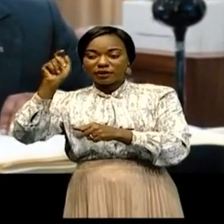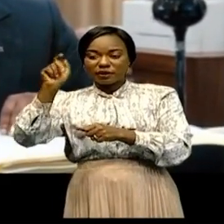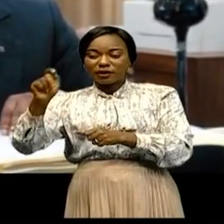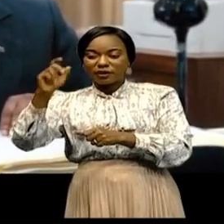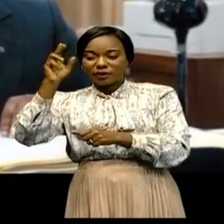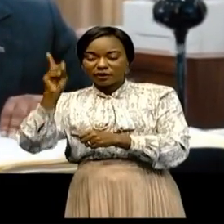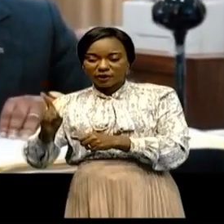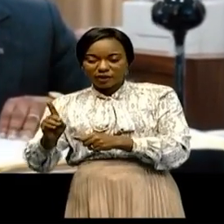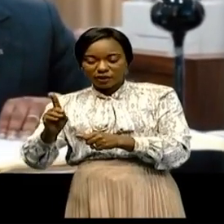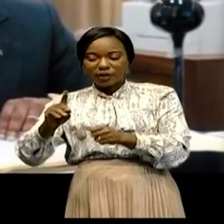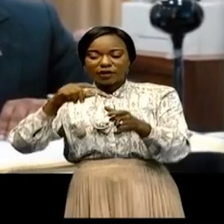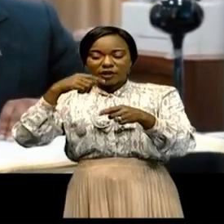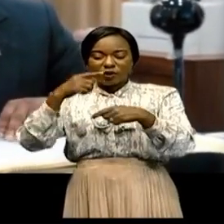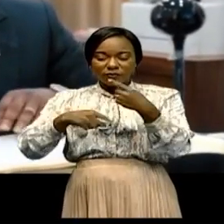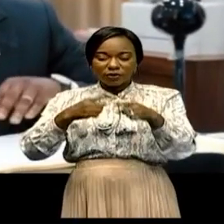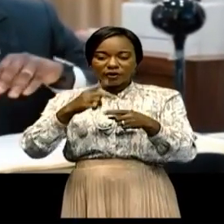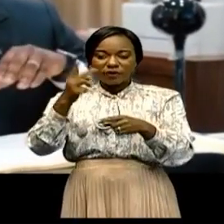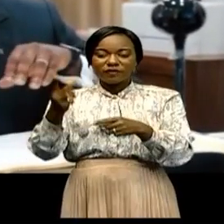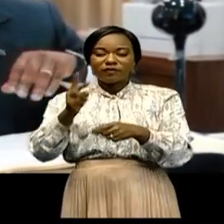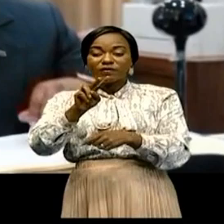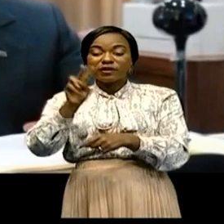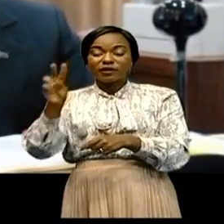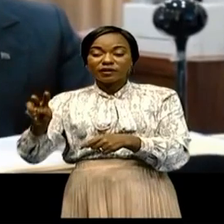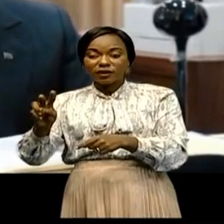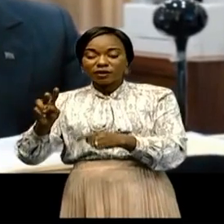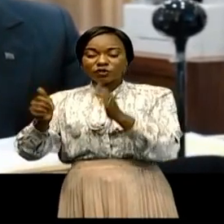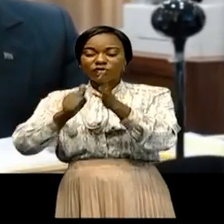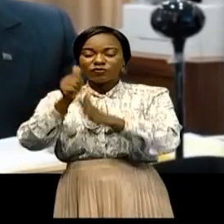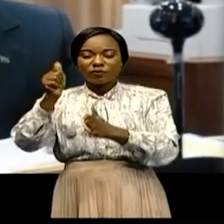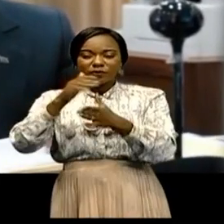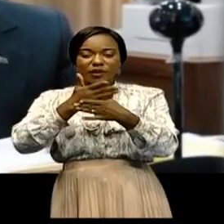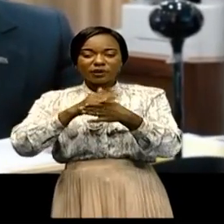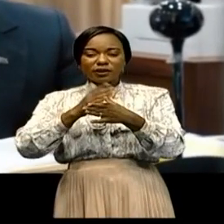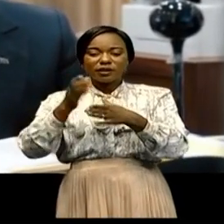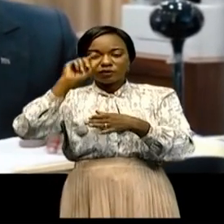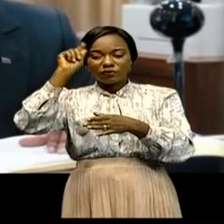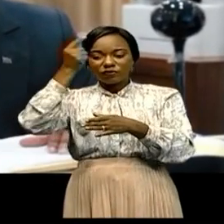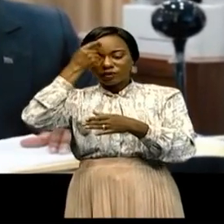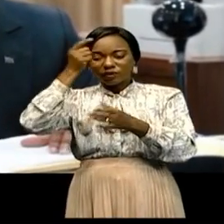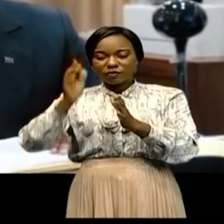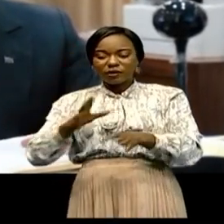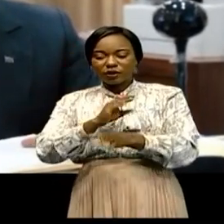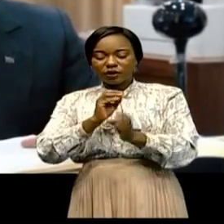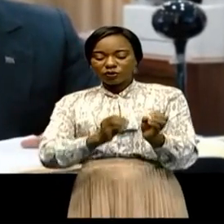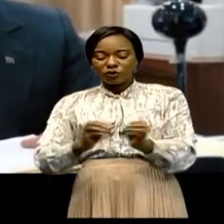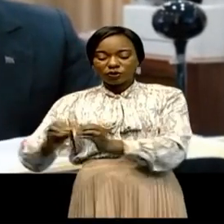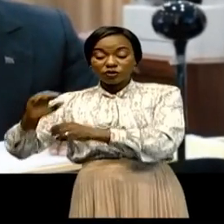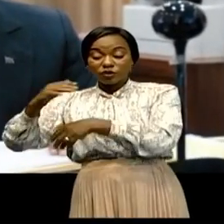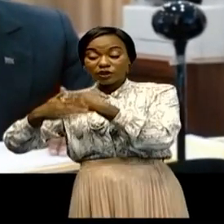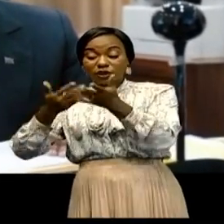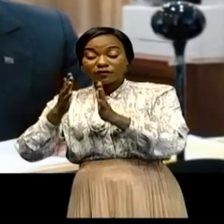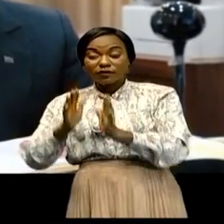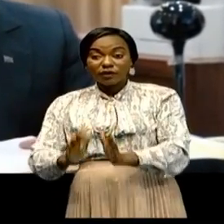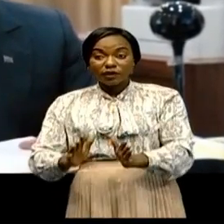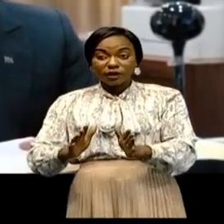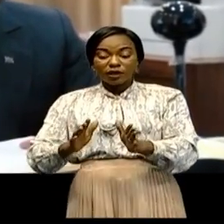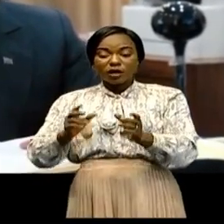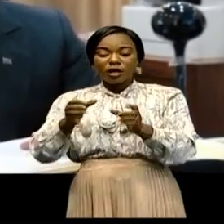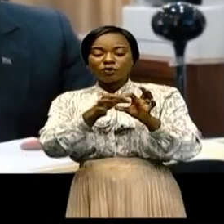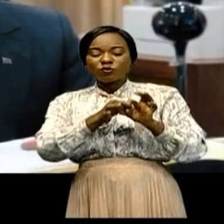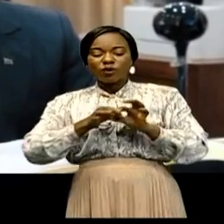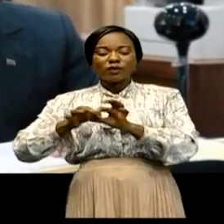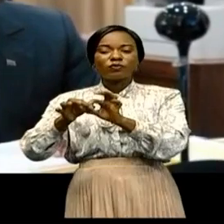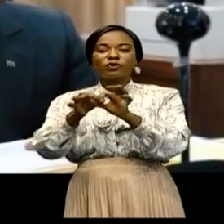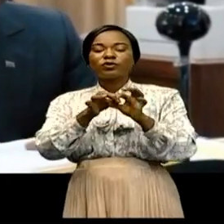qui a eu lieu le 22 novembre 2021 entre le gouvernement et les organisations d'employeurs et des travailleurs en collaboration